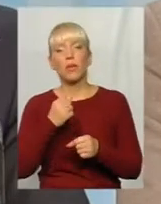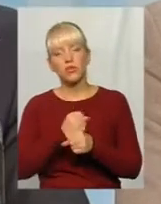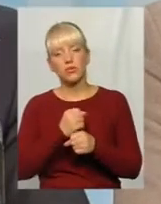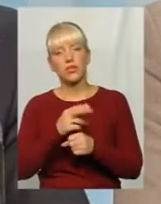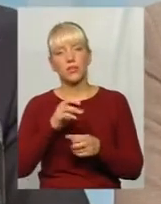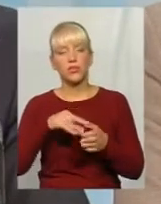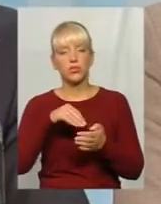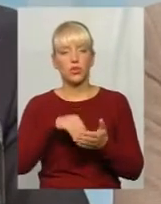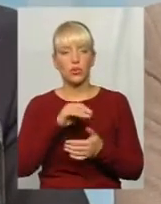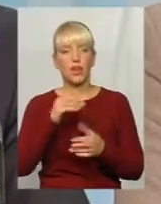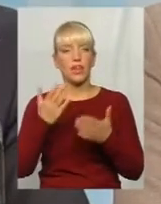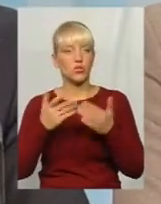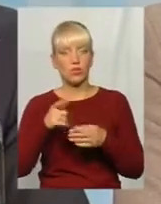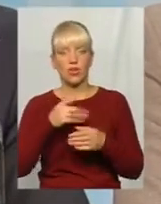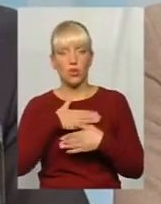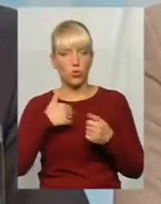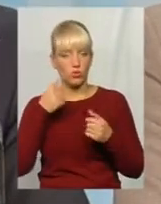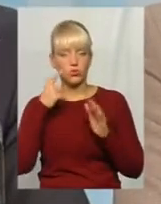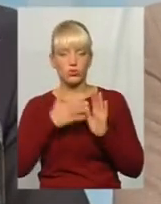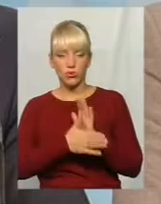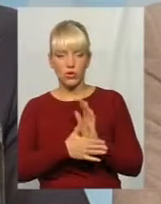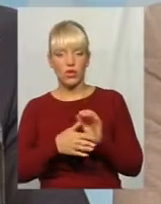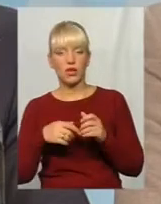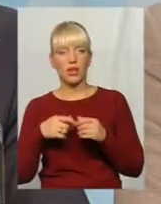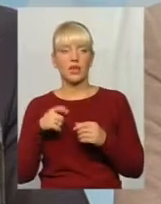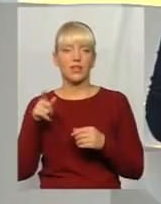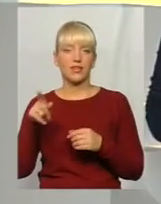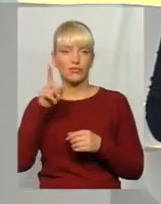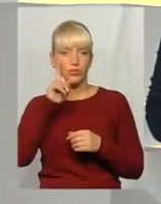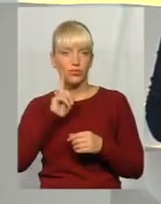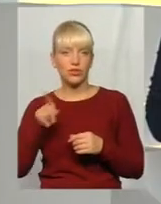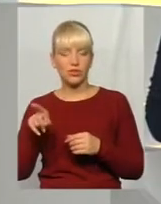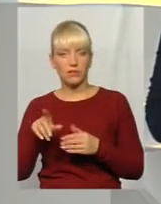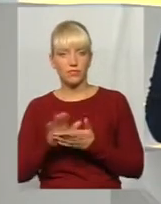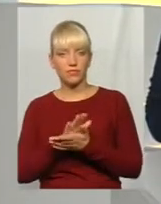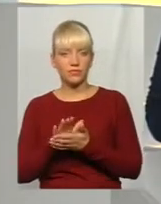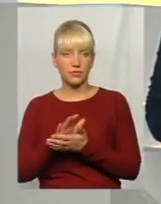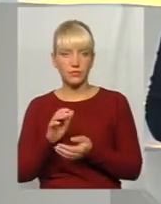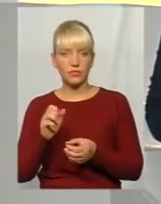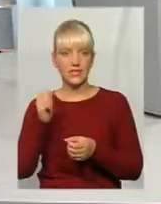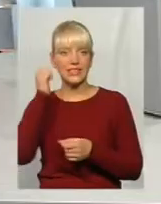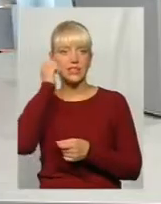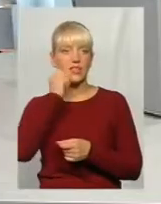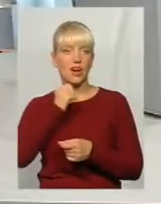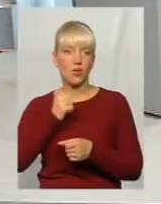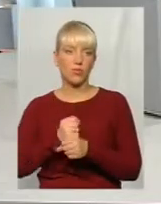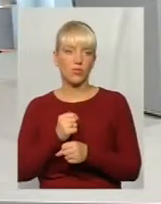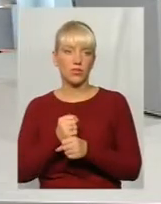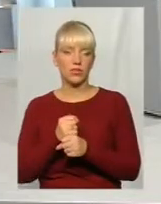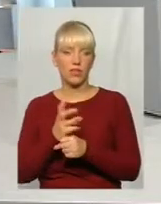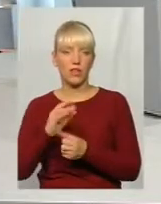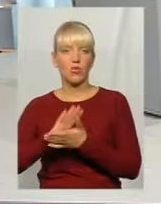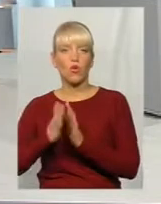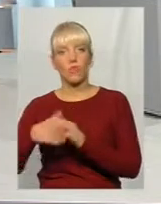не виставляти все в системі прозору, не проводити відкритих торгів. Їм зручніше ще працювати по-старому, тобто напряму вкладати договори.